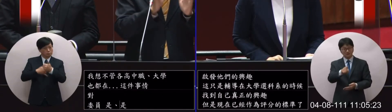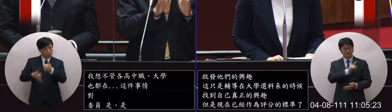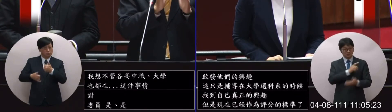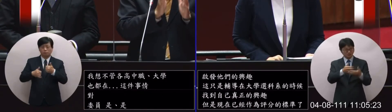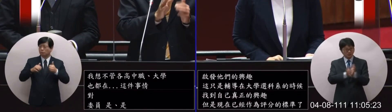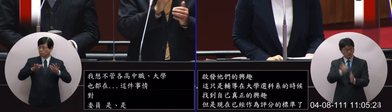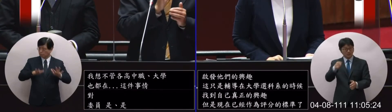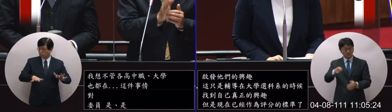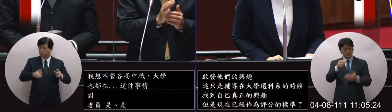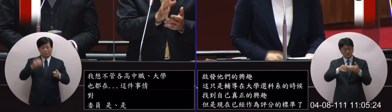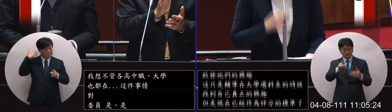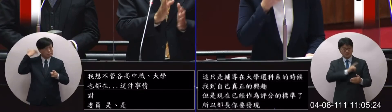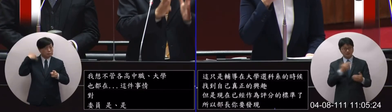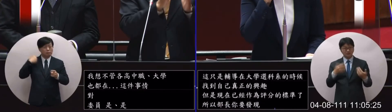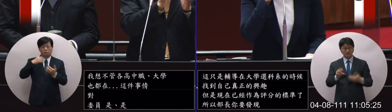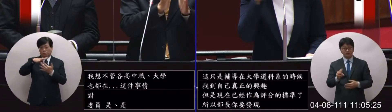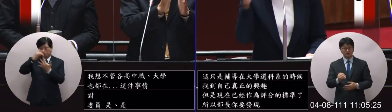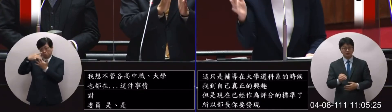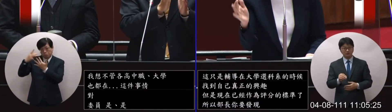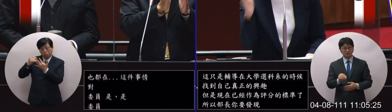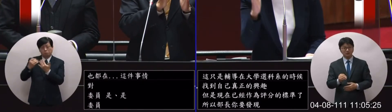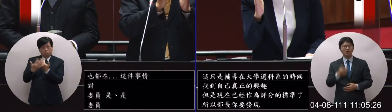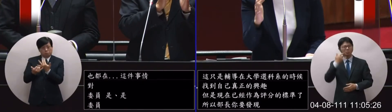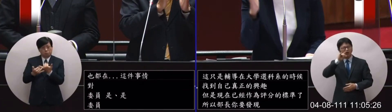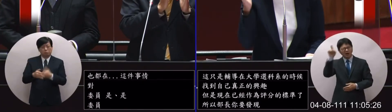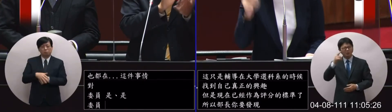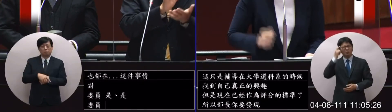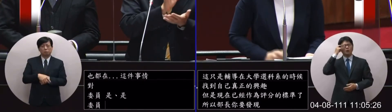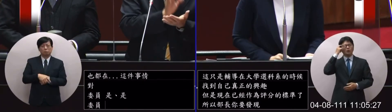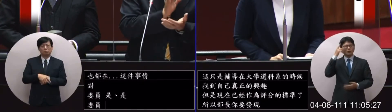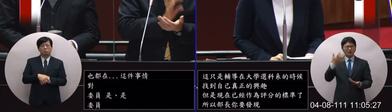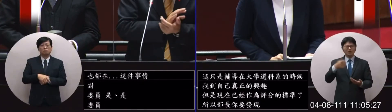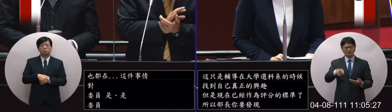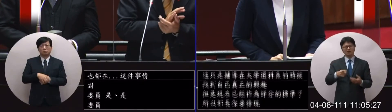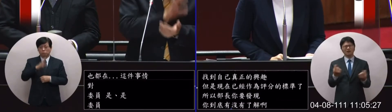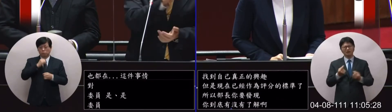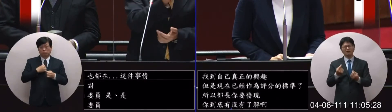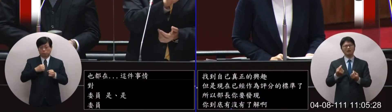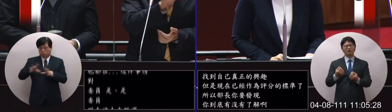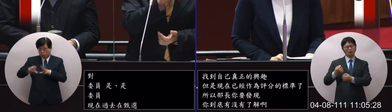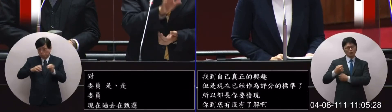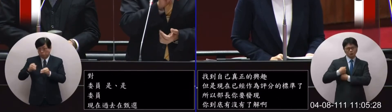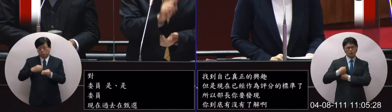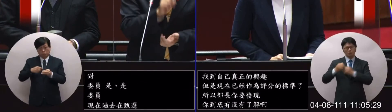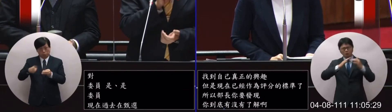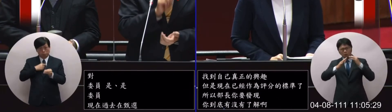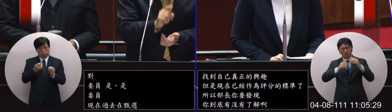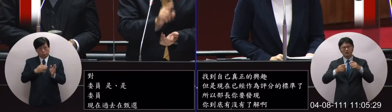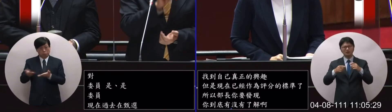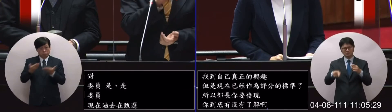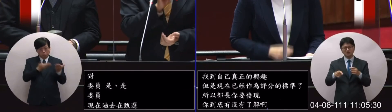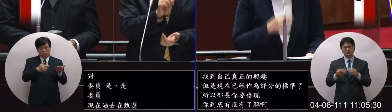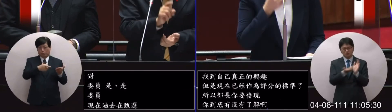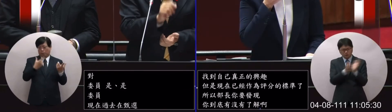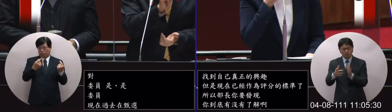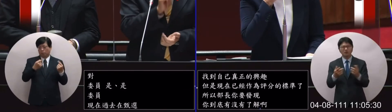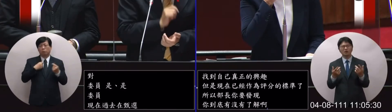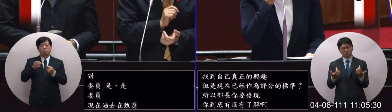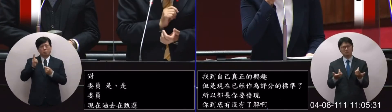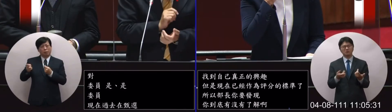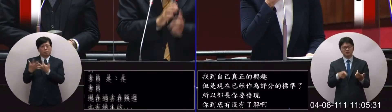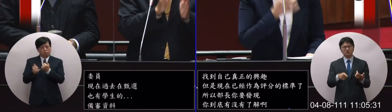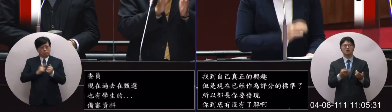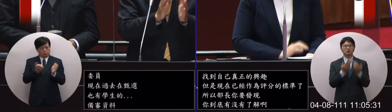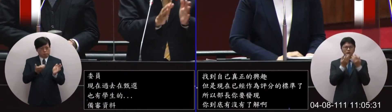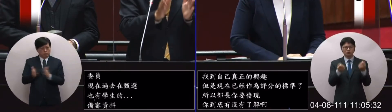現在過去在爭選也有學生的被審的資料並不被審的資料也是要讓學生